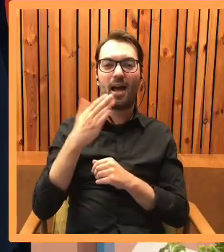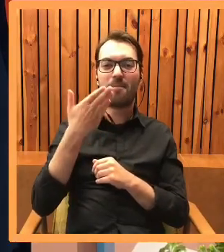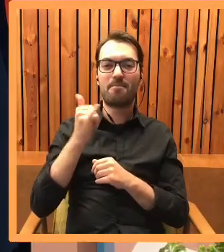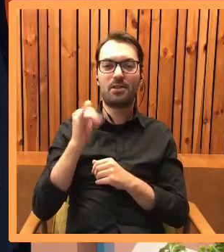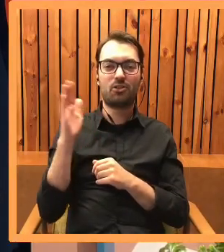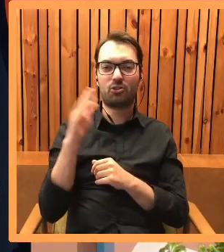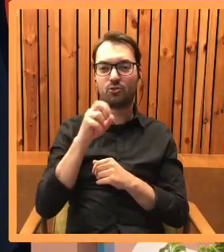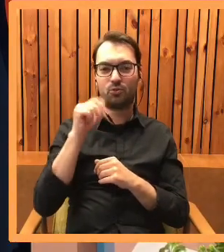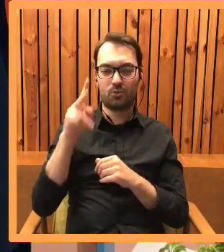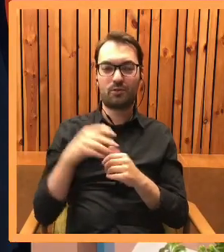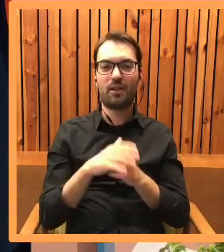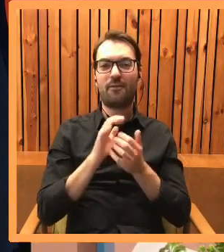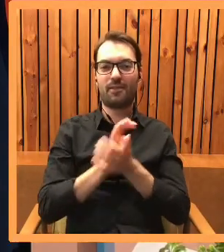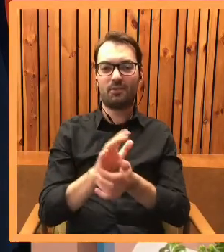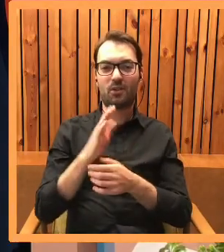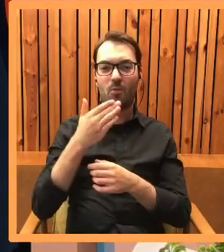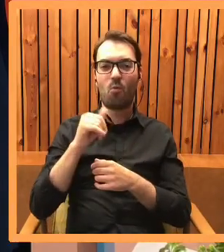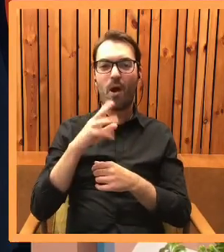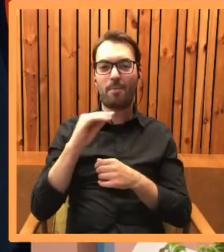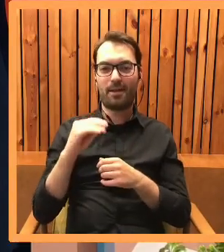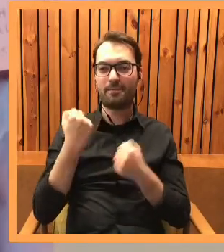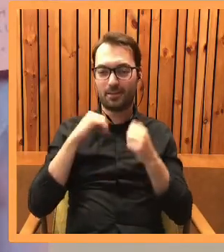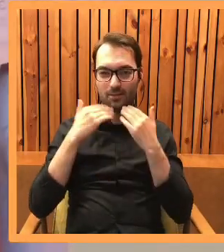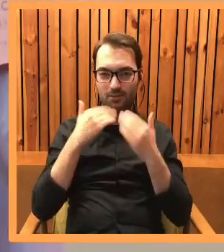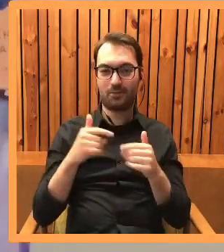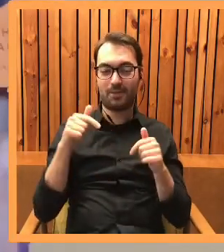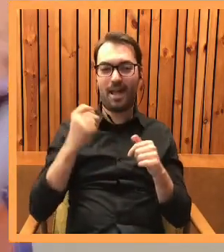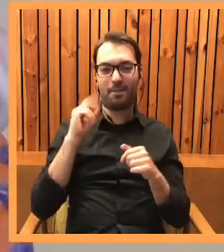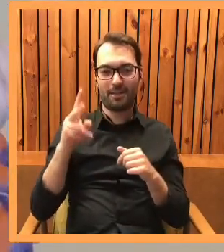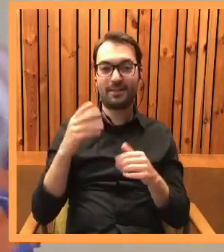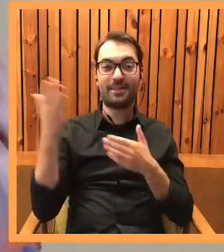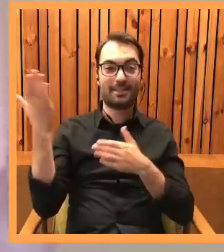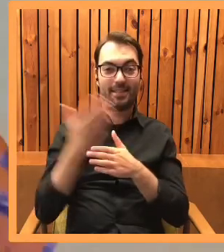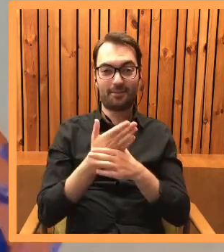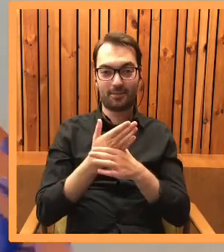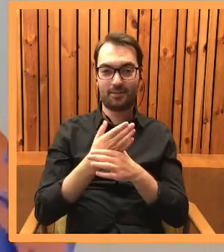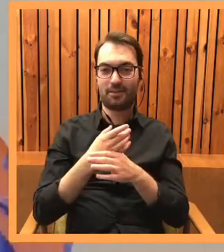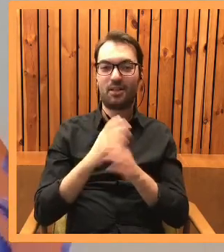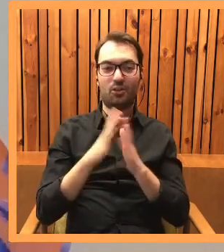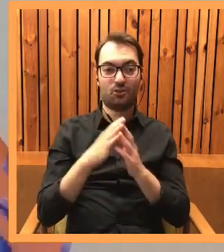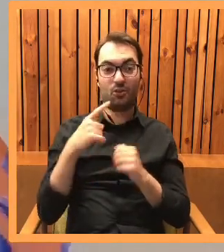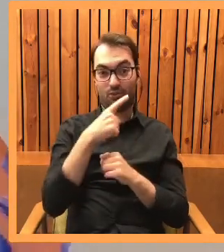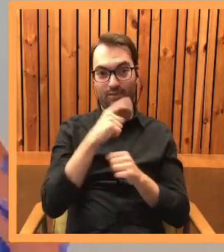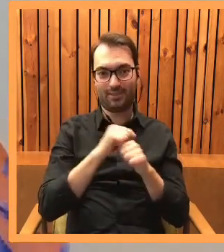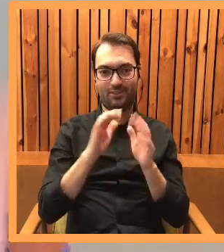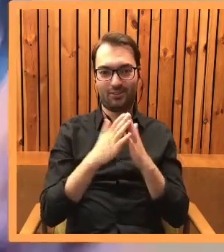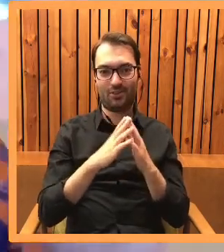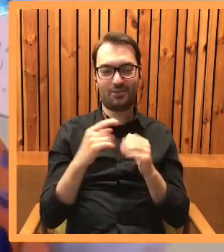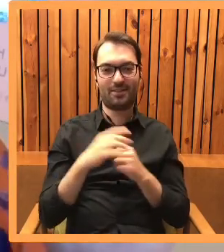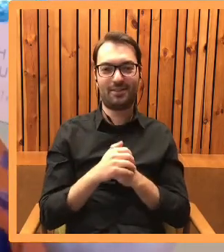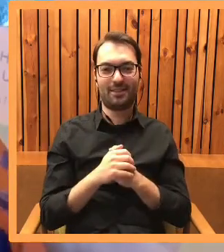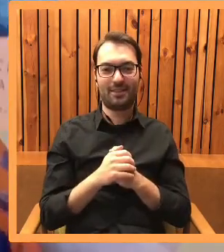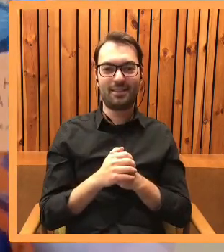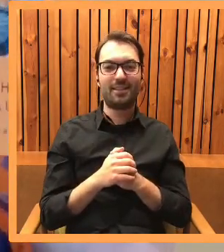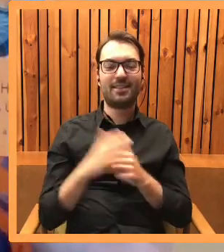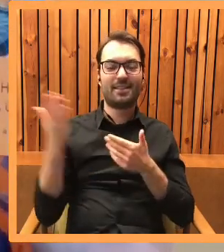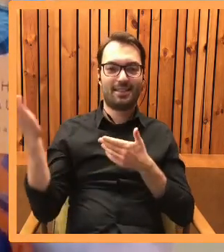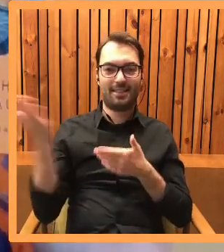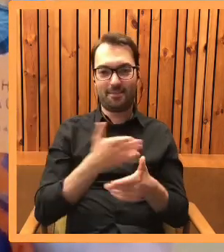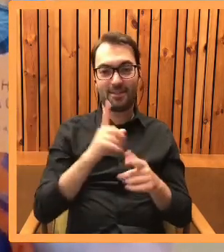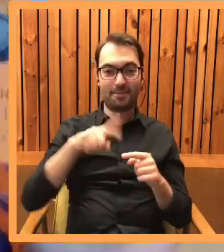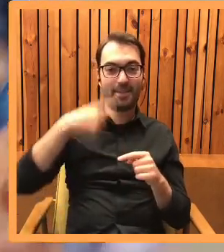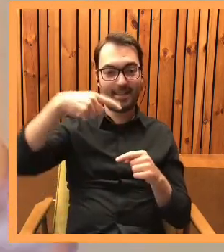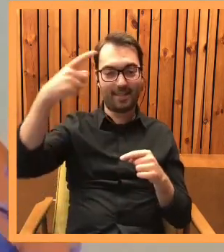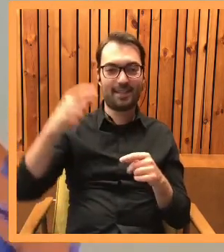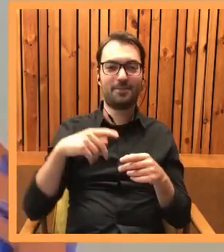przez wydawnictwo WAB. Bardzo dziękujemy, żegnamy się z Empiku i zapraszamy na... O, i książkę tutaj możecie zobaczyć. Kota w katopeluszu. I zapraszamy na